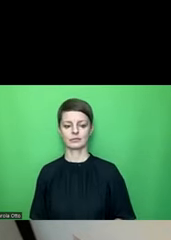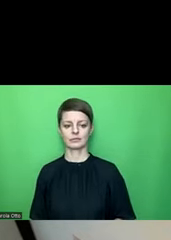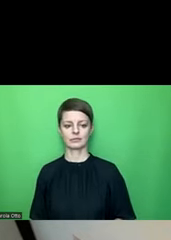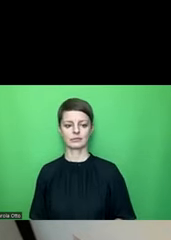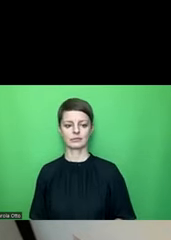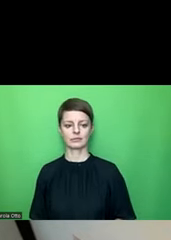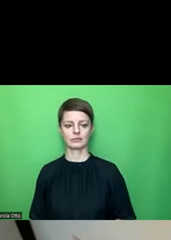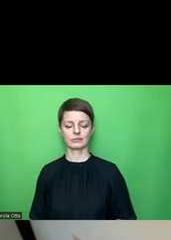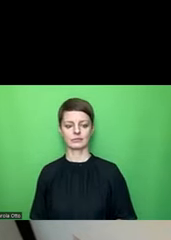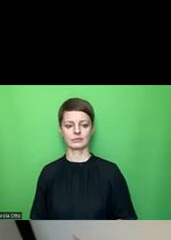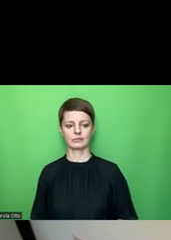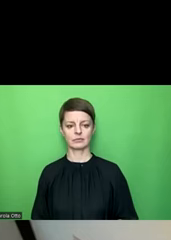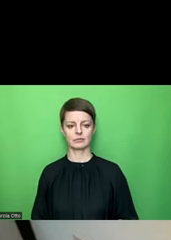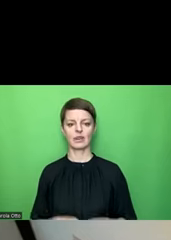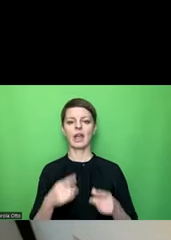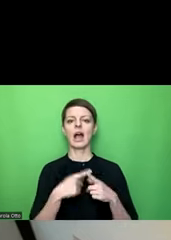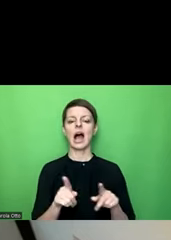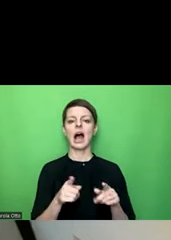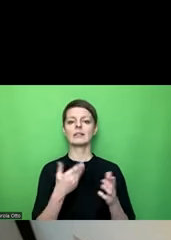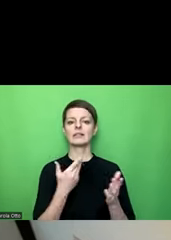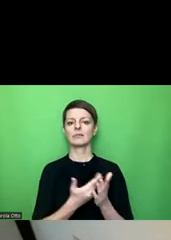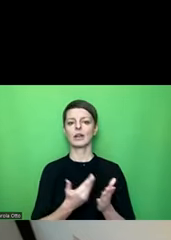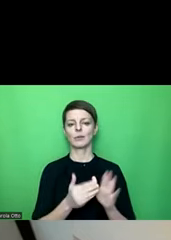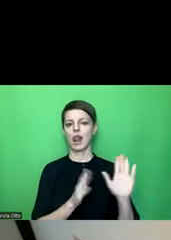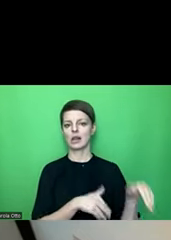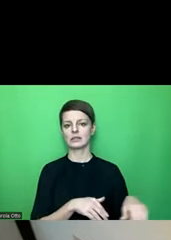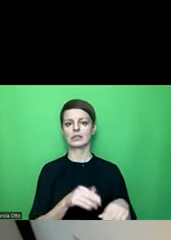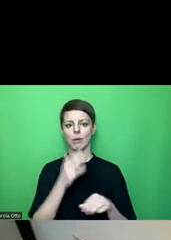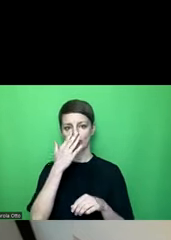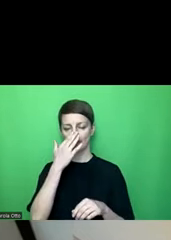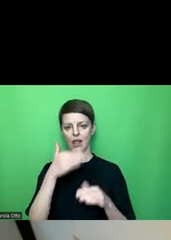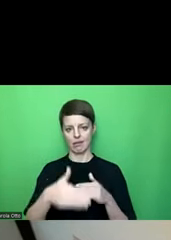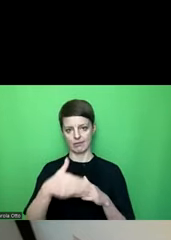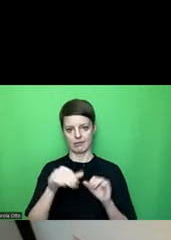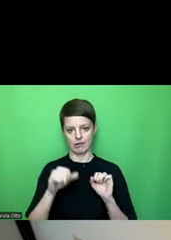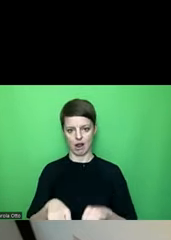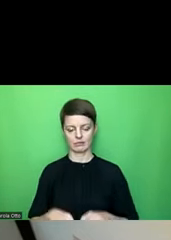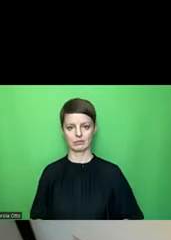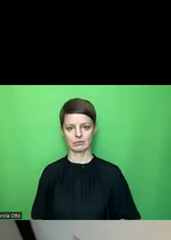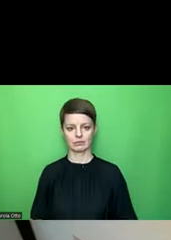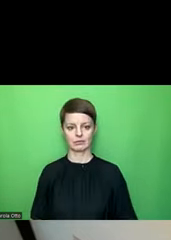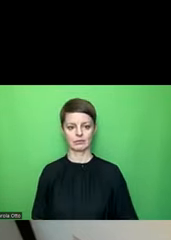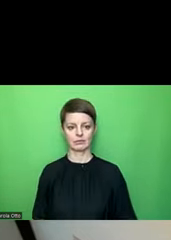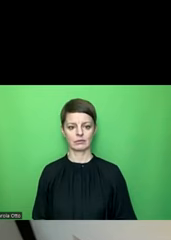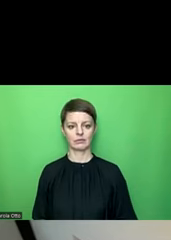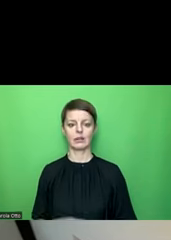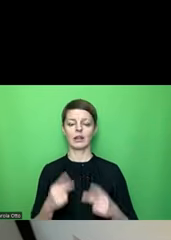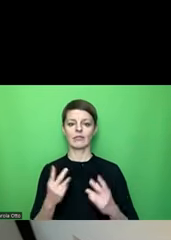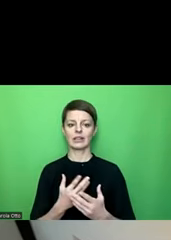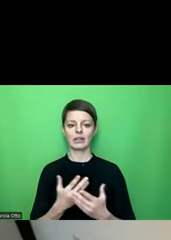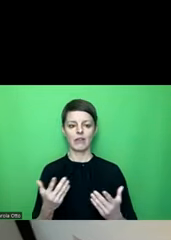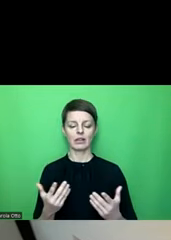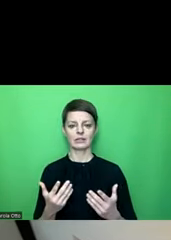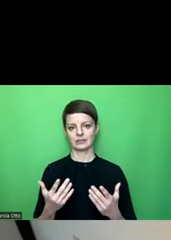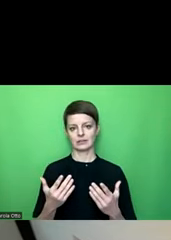Ich überspringe jetzt die anderen Beispiele, da kann man auch immer rumprobieren. Also wichtig ist, dass die zwischen den